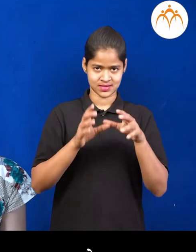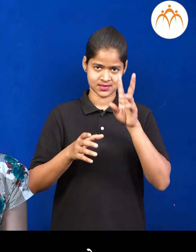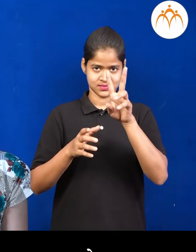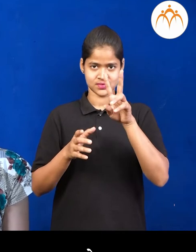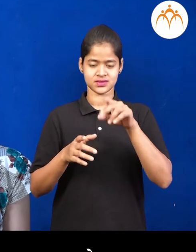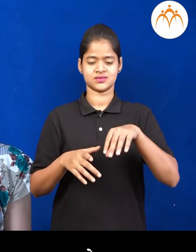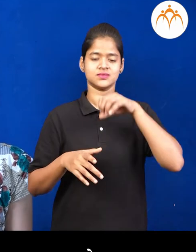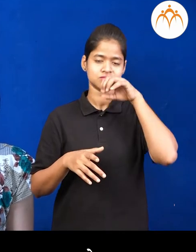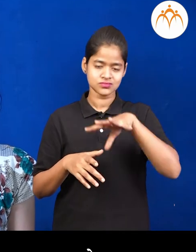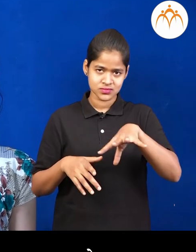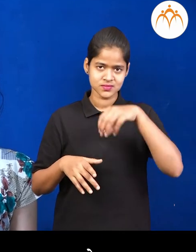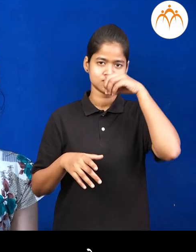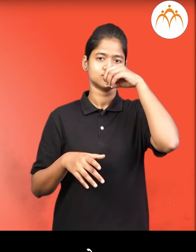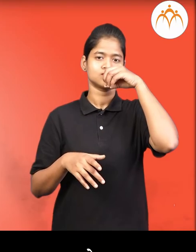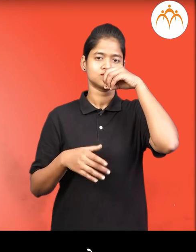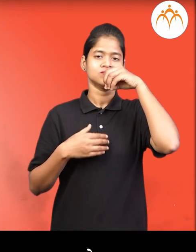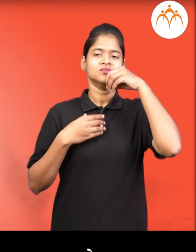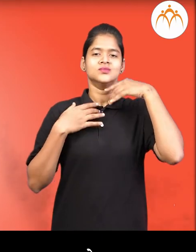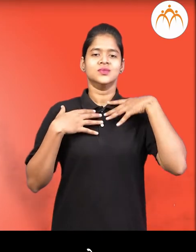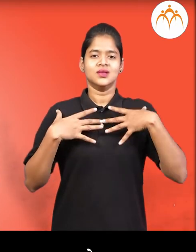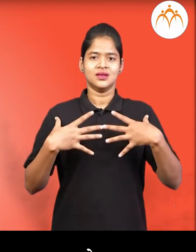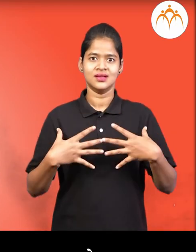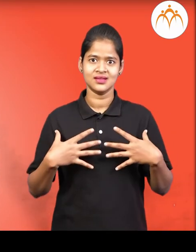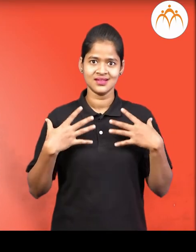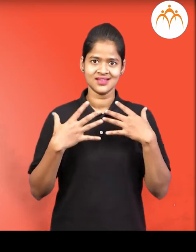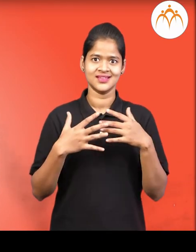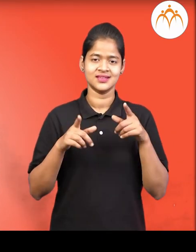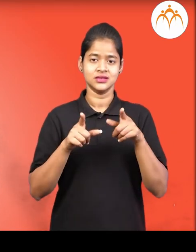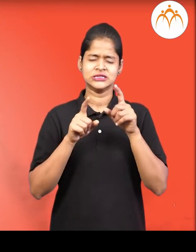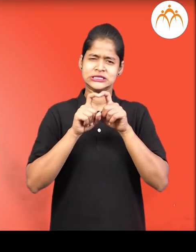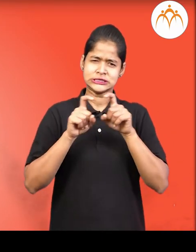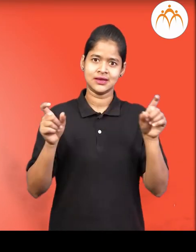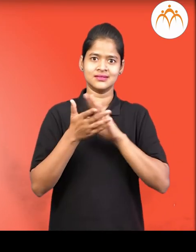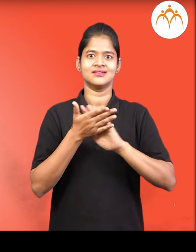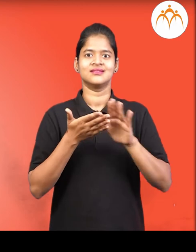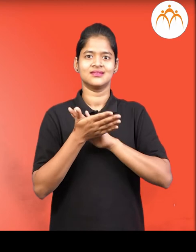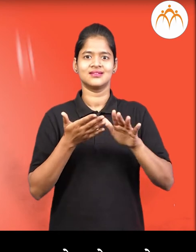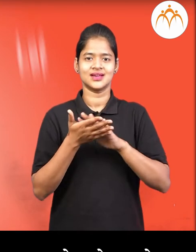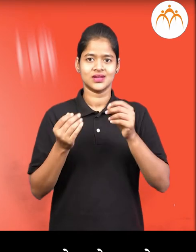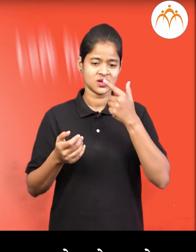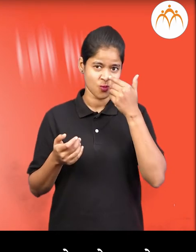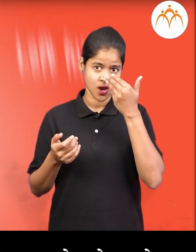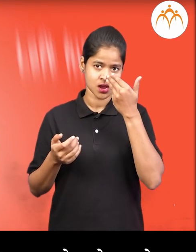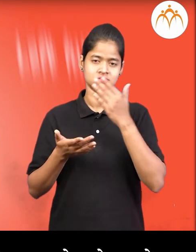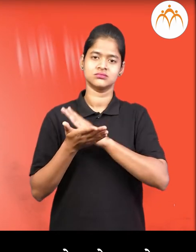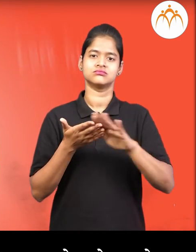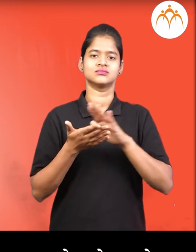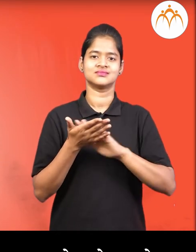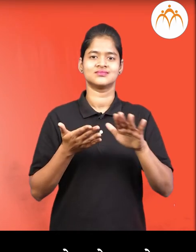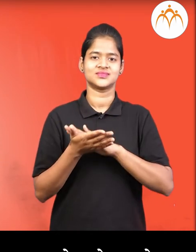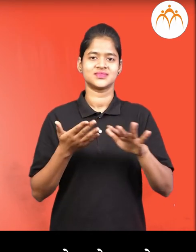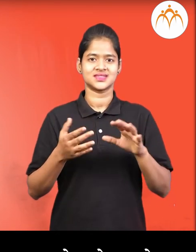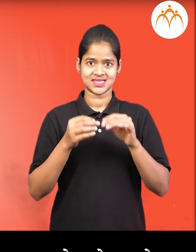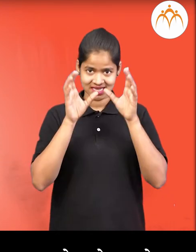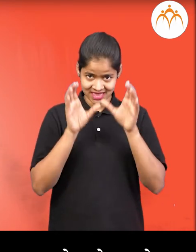नाका वाटे घेतलेली हवा फुपुसा जाते तिथे ती शुद्ध होते मग फुपुसा तुन जी